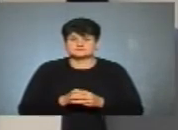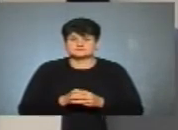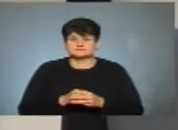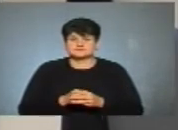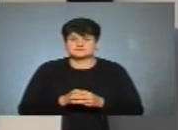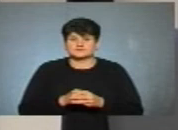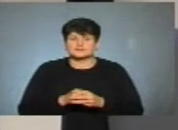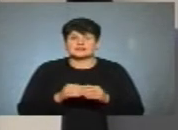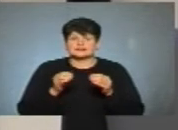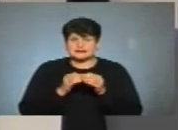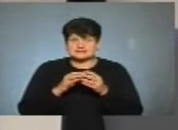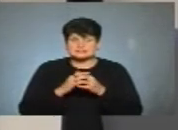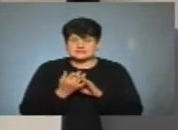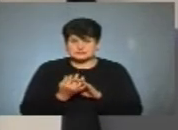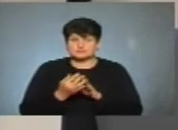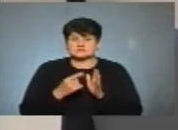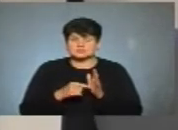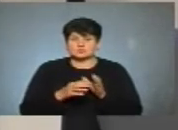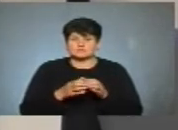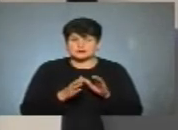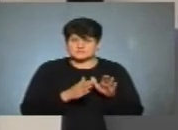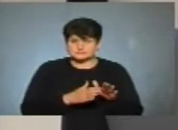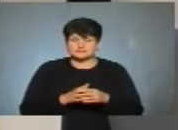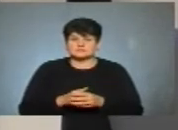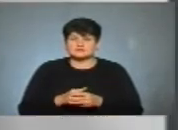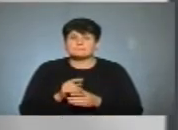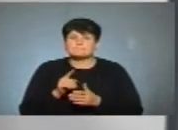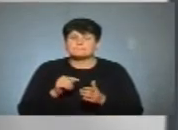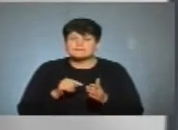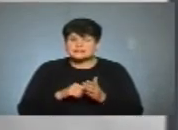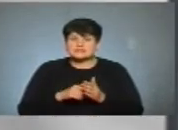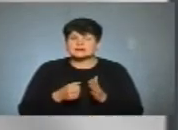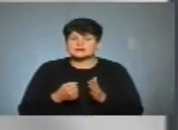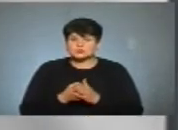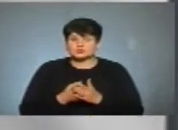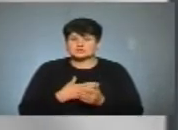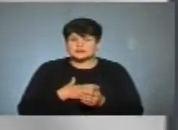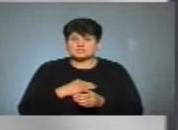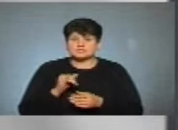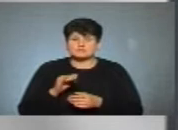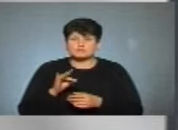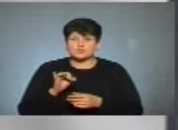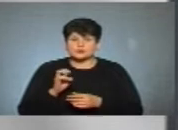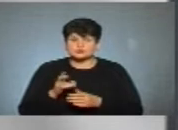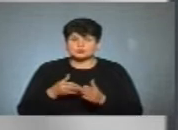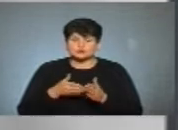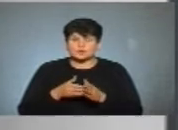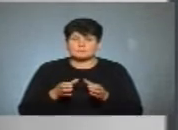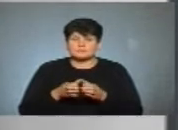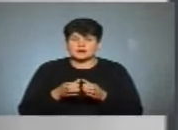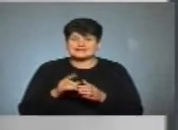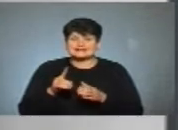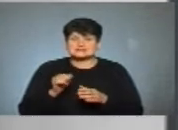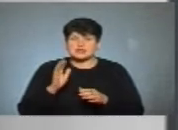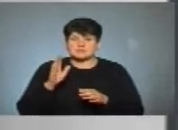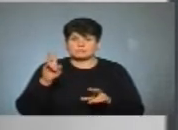Нагадаємо, 10 ціл в Тернопільській громаді. Питання до нашого Ігоря Процика, експерта, до партії «За